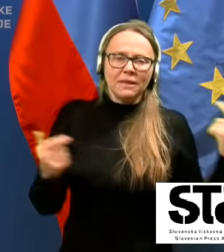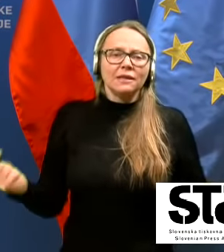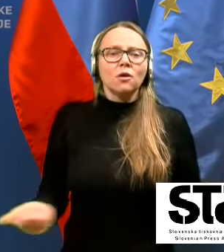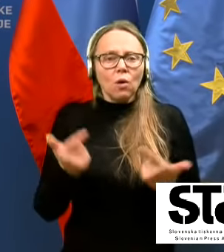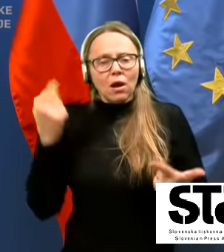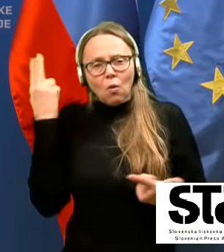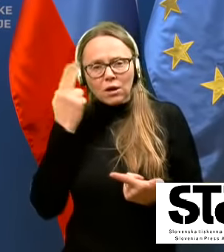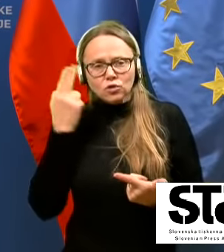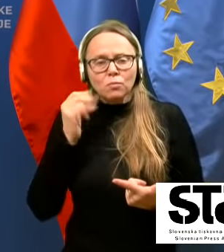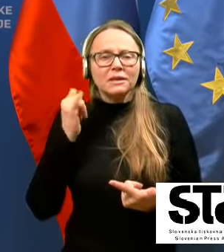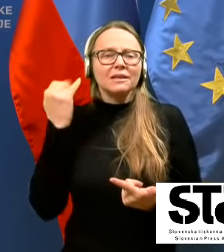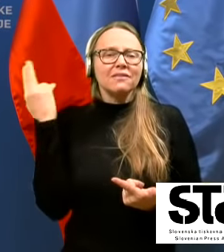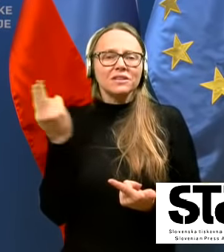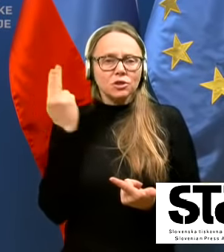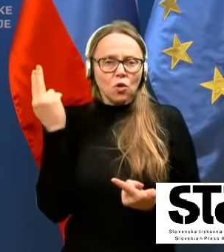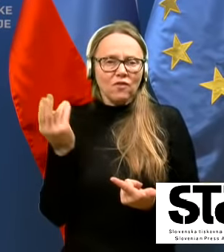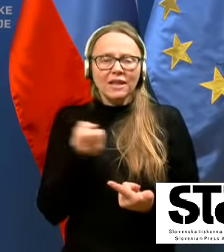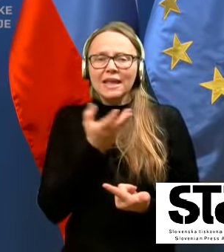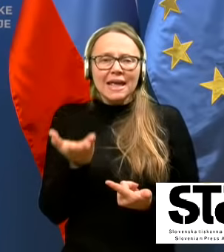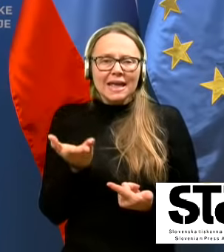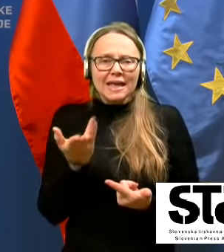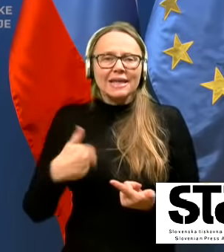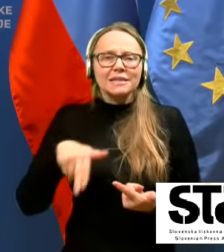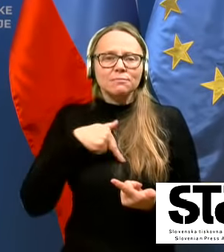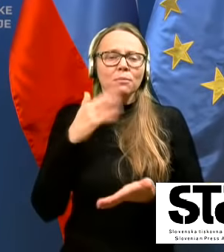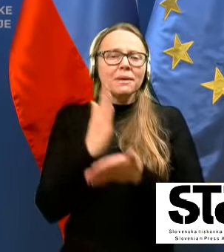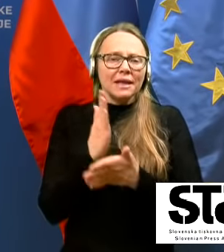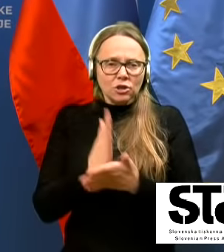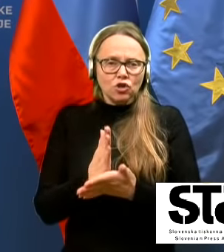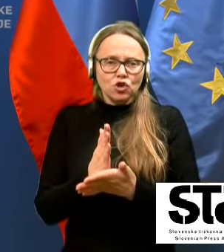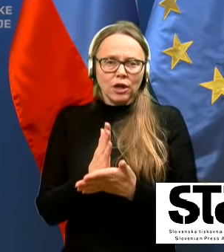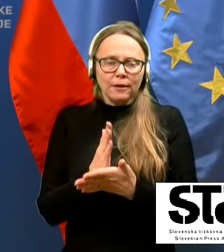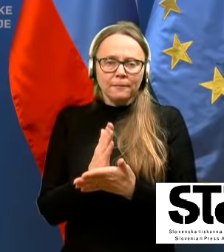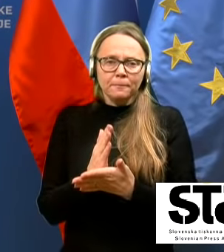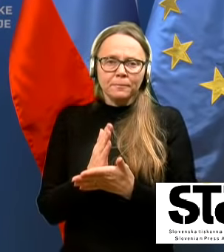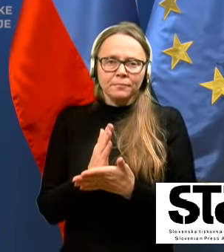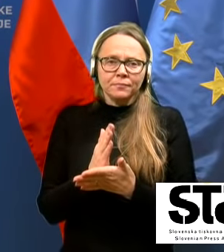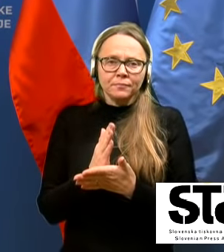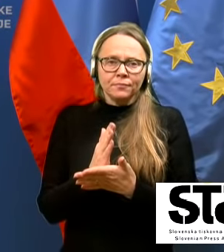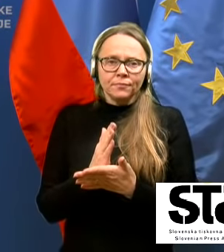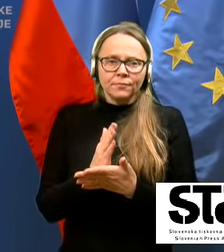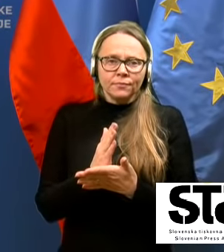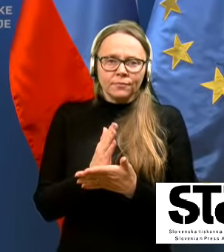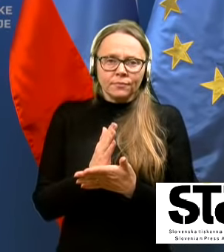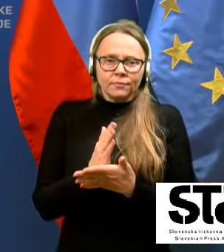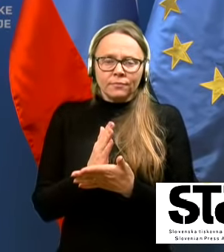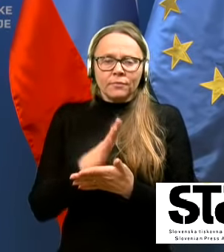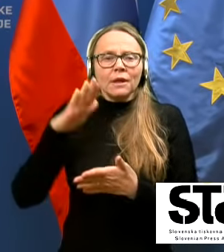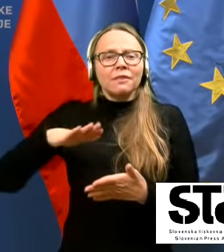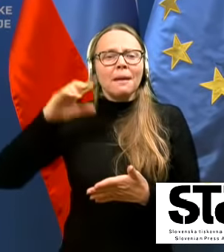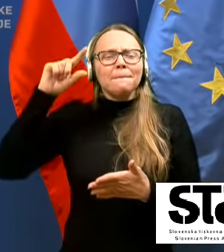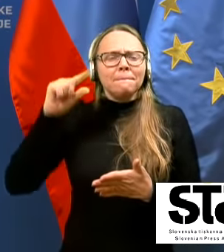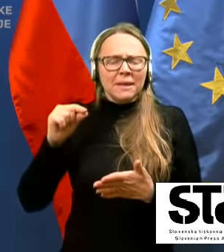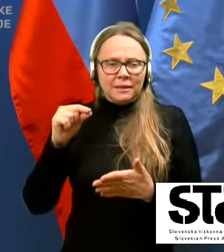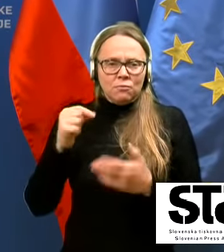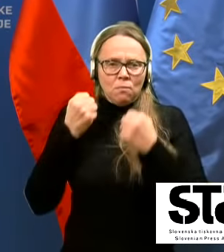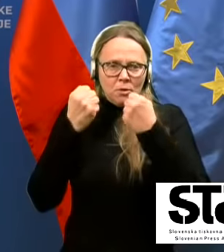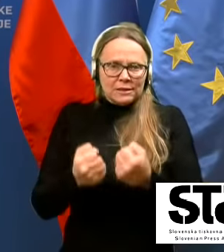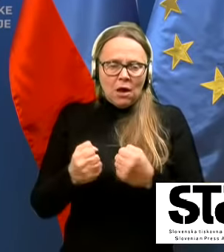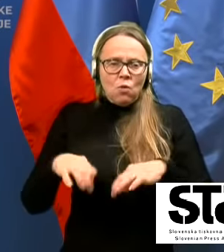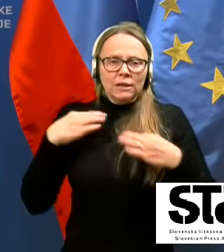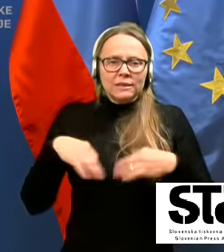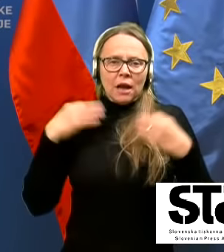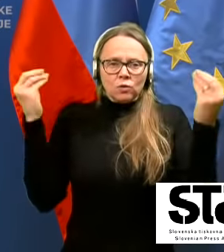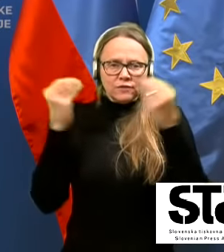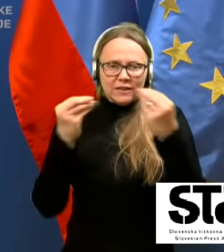predstavljate, da v Sloveniji, kjer smo imeli že sicer na minimum nastavljen zdravstveni sistem